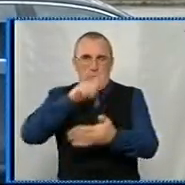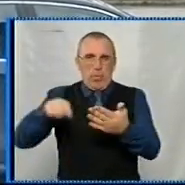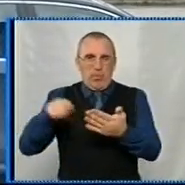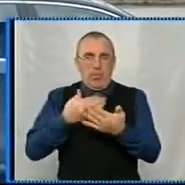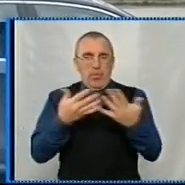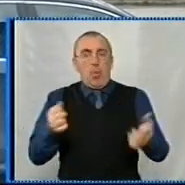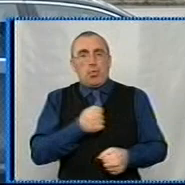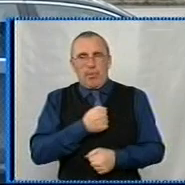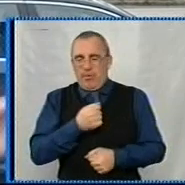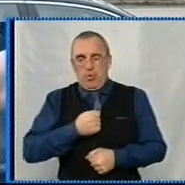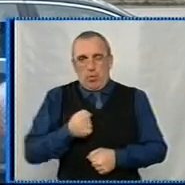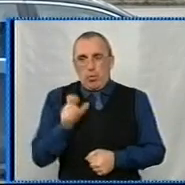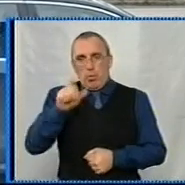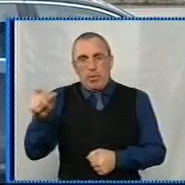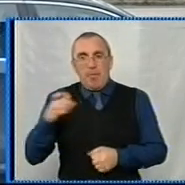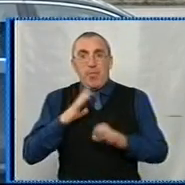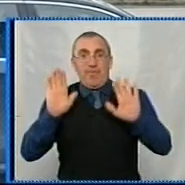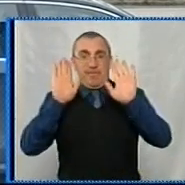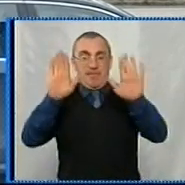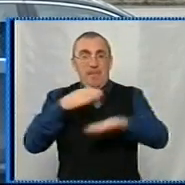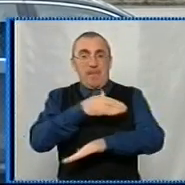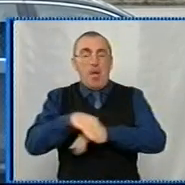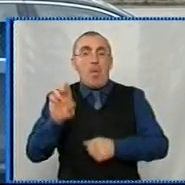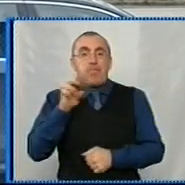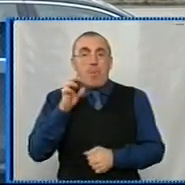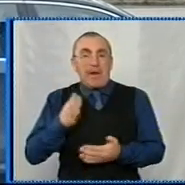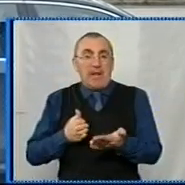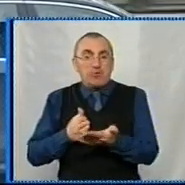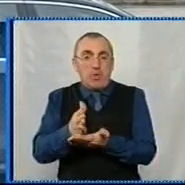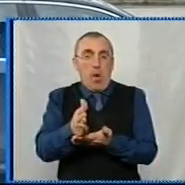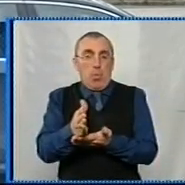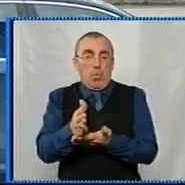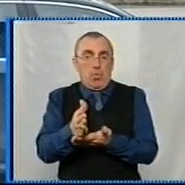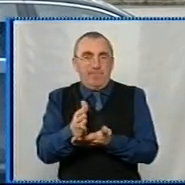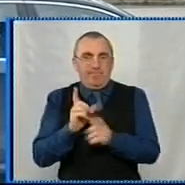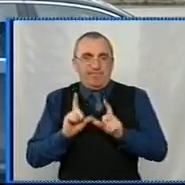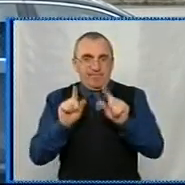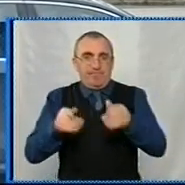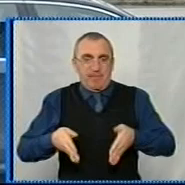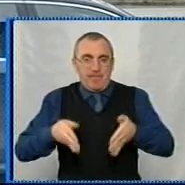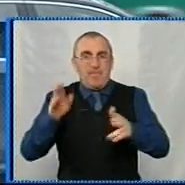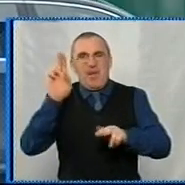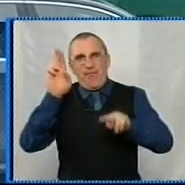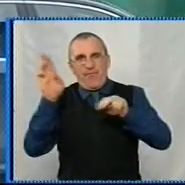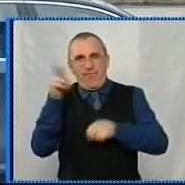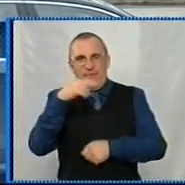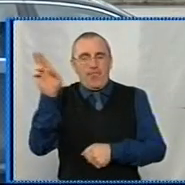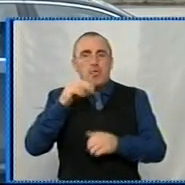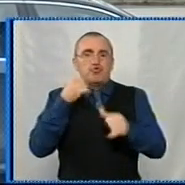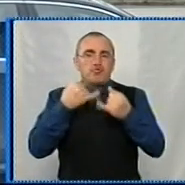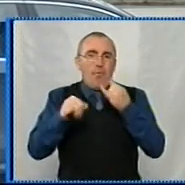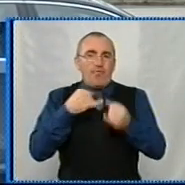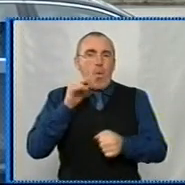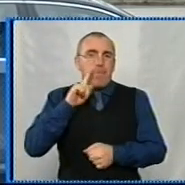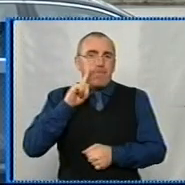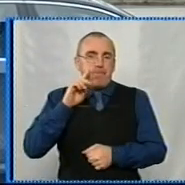друзями на стела, яка знаходиться на Бобранецькому шляху, ми розфарбували її в жовто-блакитний колір. Це